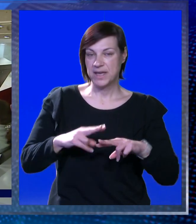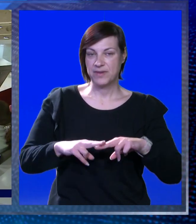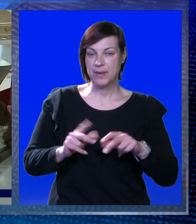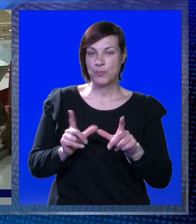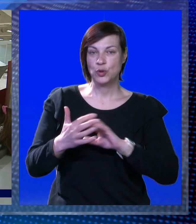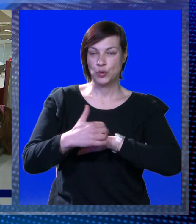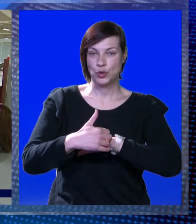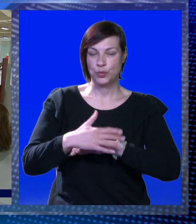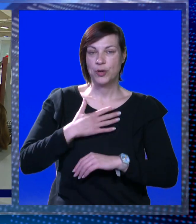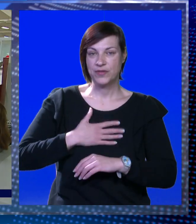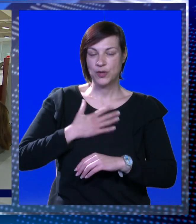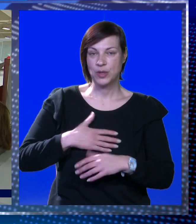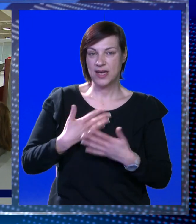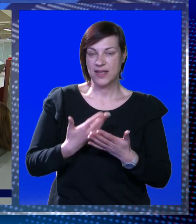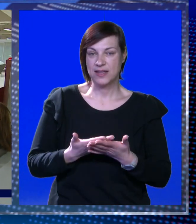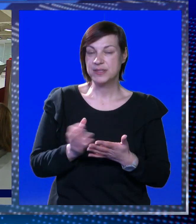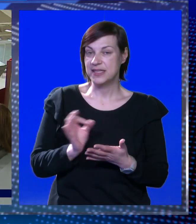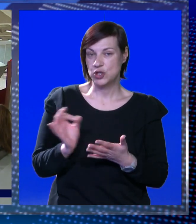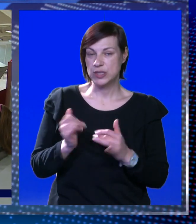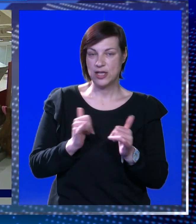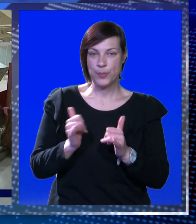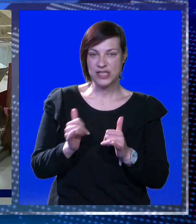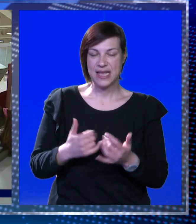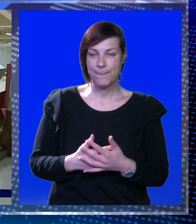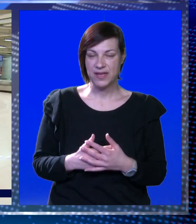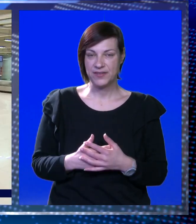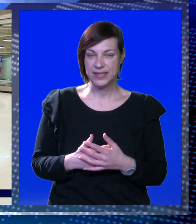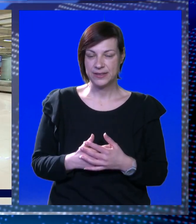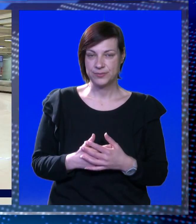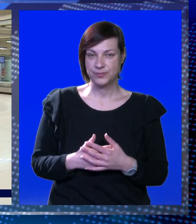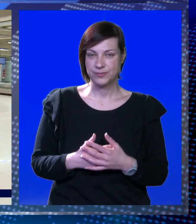Prvi mi je put u Dubrovniku i nadam se da ću se dobro zabaviti.